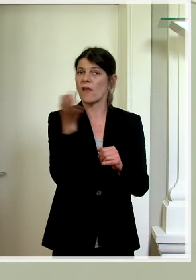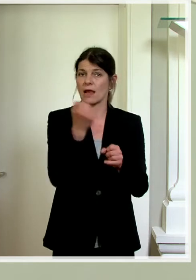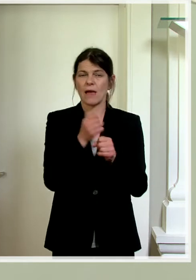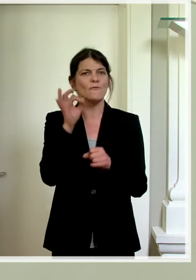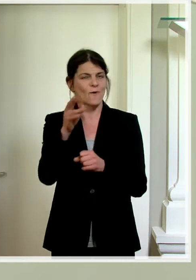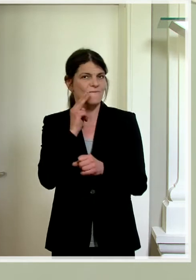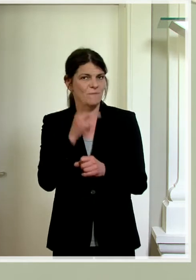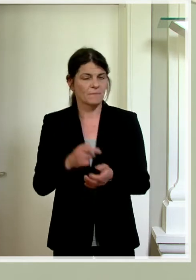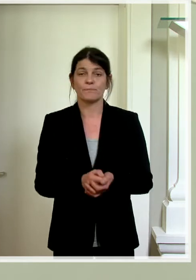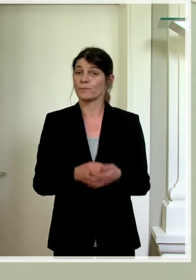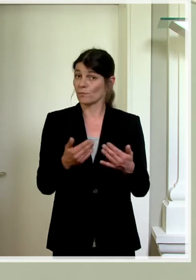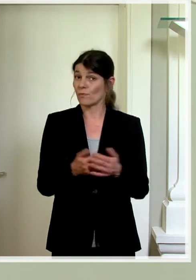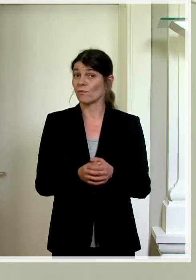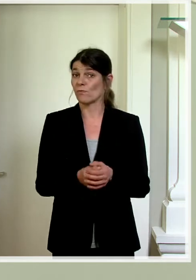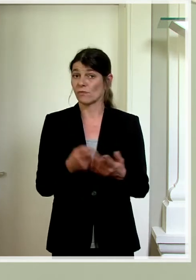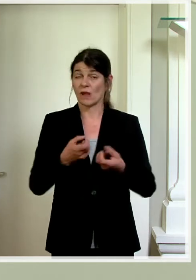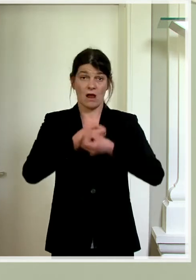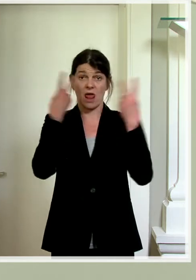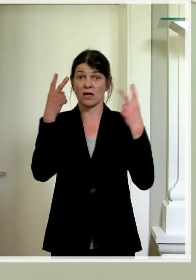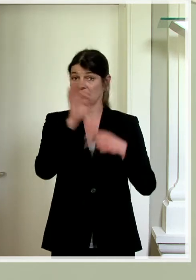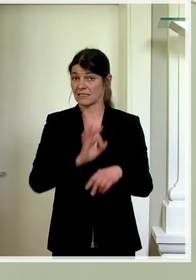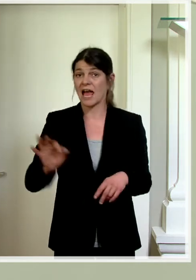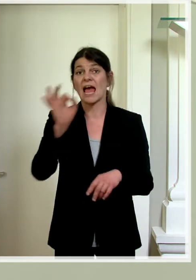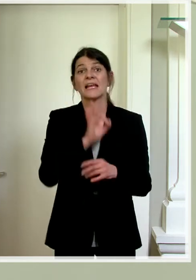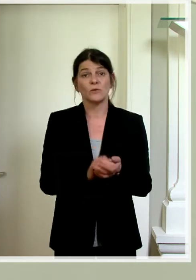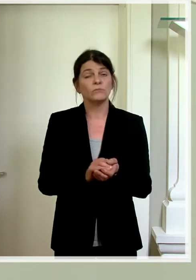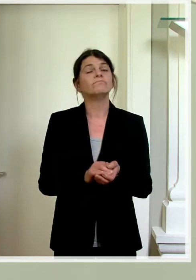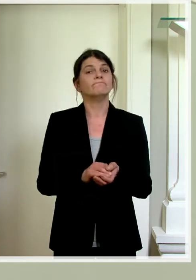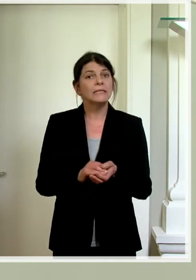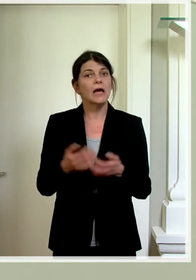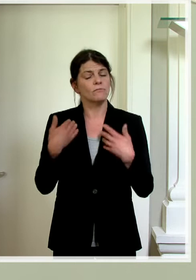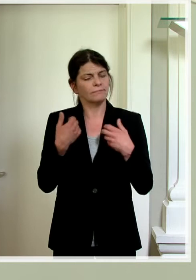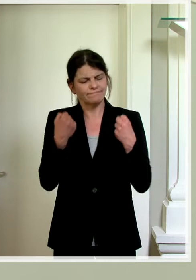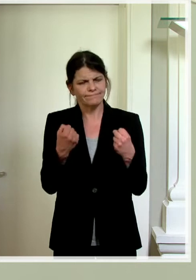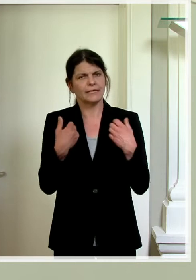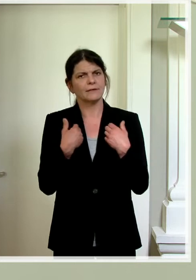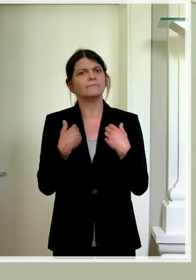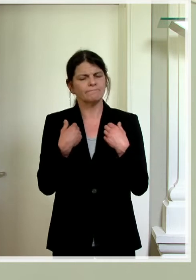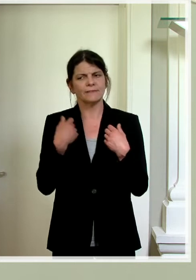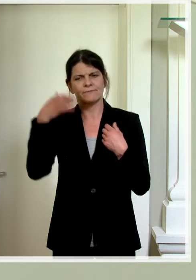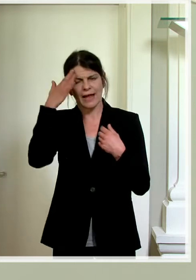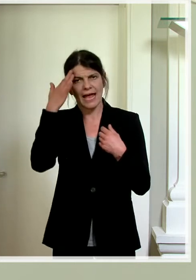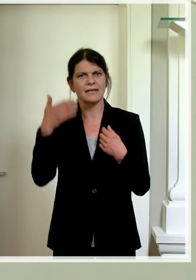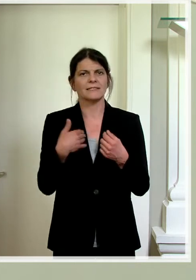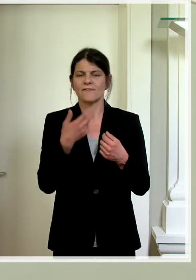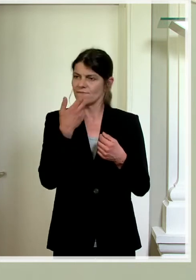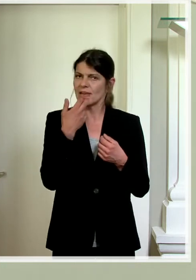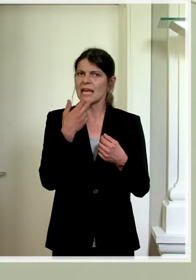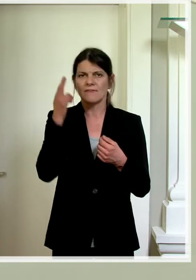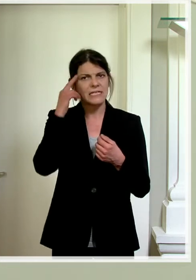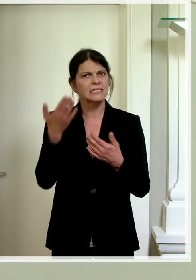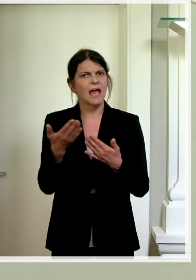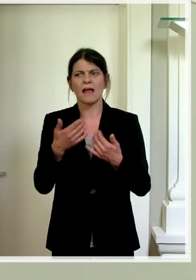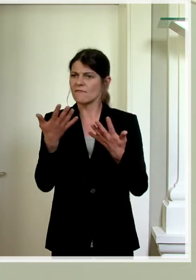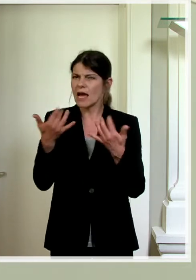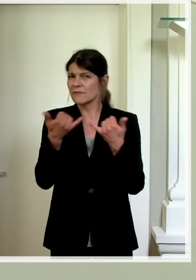durchgeführt. Dies ist ein klares Zeichen unserer Überzeugung und unseres Commitments, dass wir wissen wollen, was wie